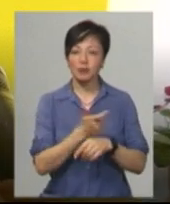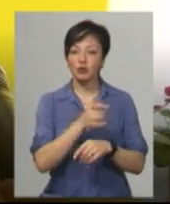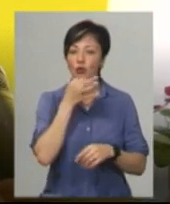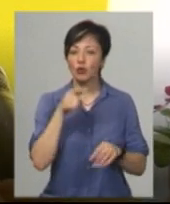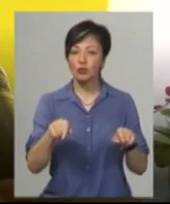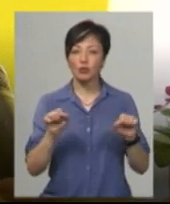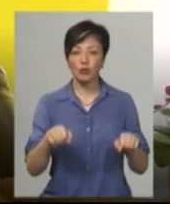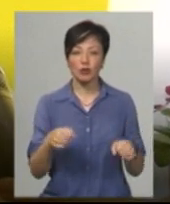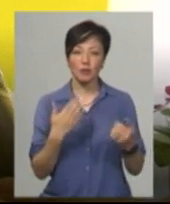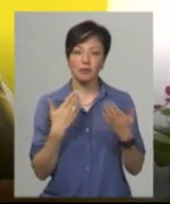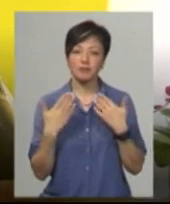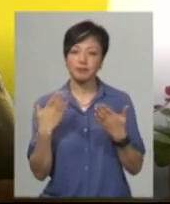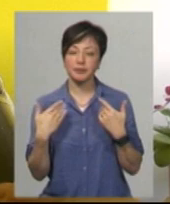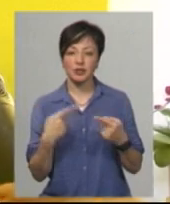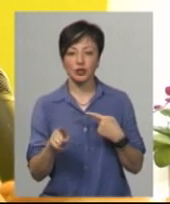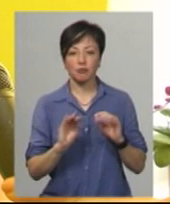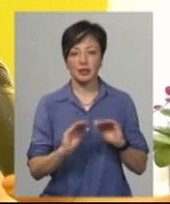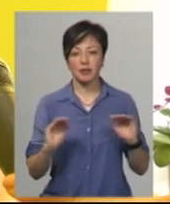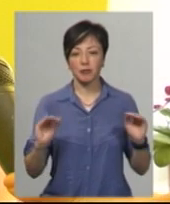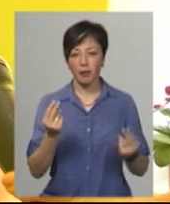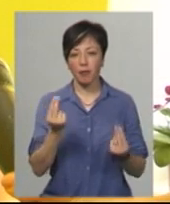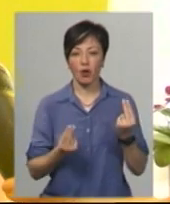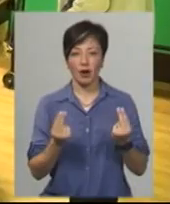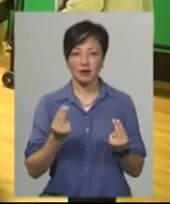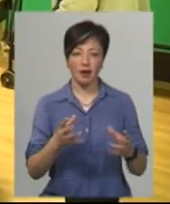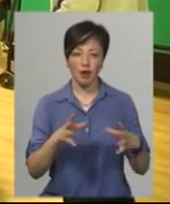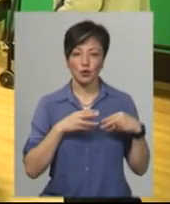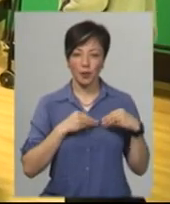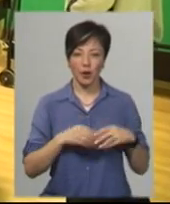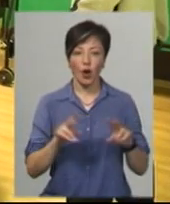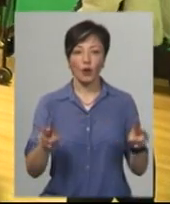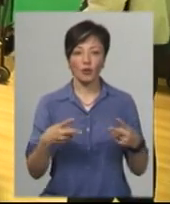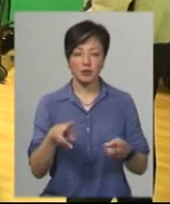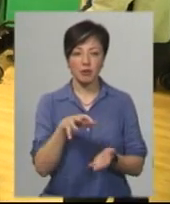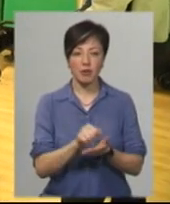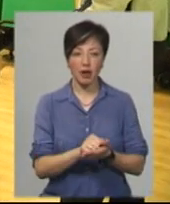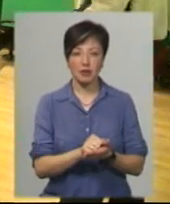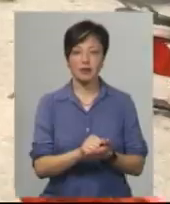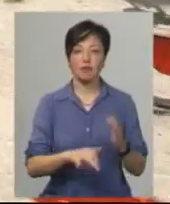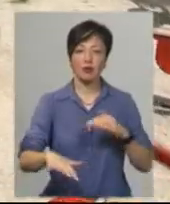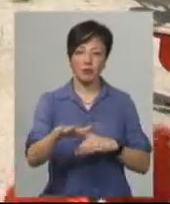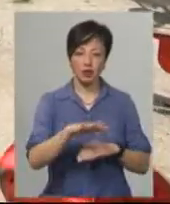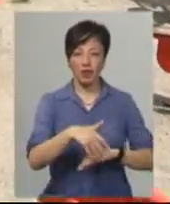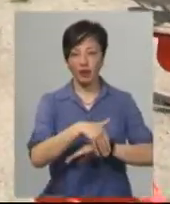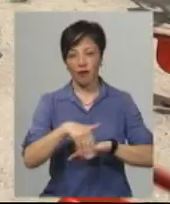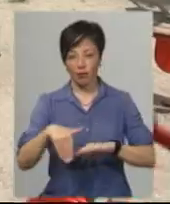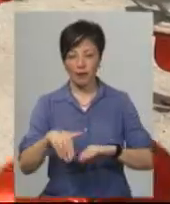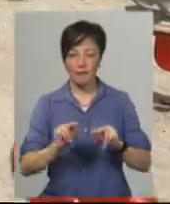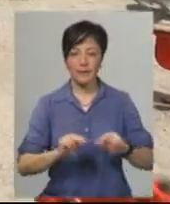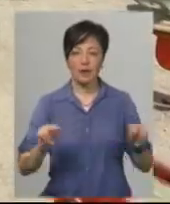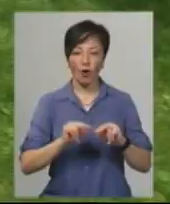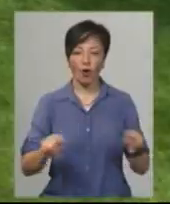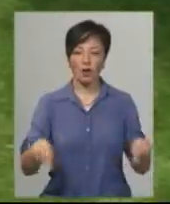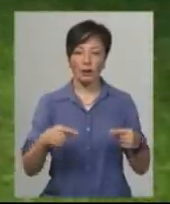те, що тут можна порозмовляти з іншими дітьми і пограти разом. У клубі з дітьми займаються як в приміщенні, так і на вулиці. Педагог